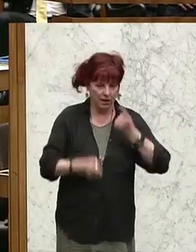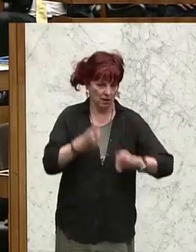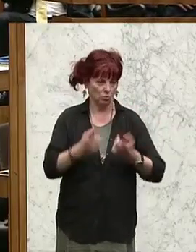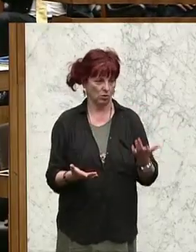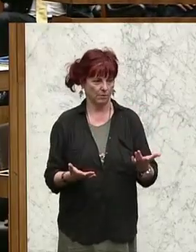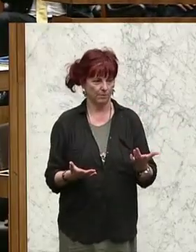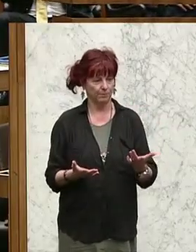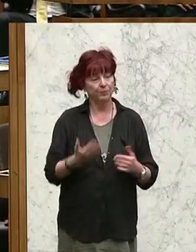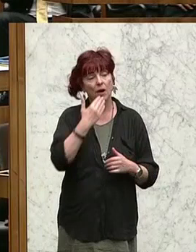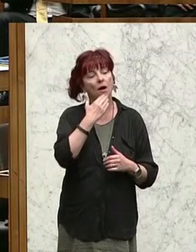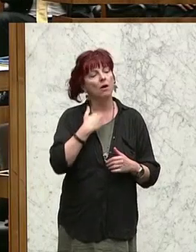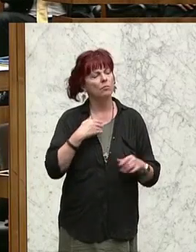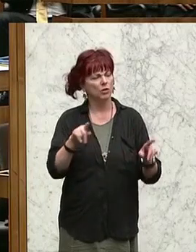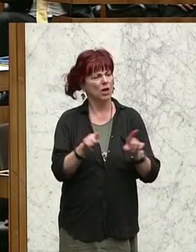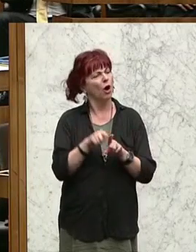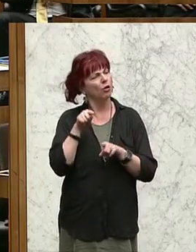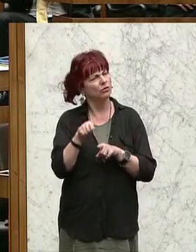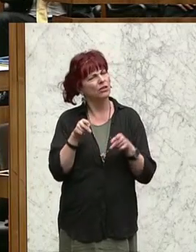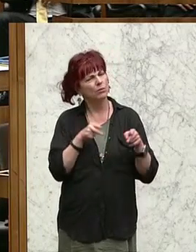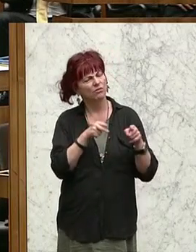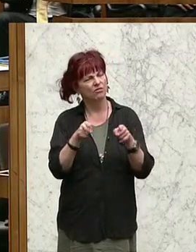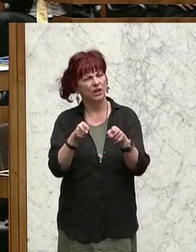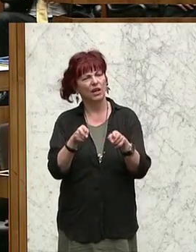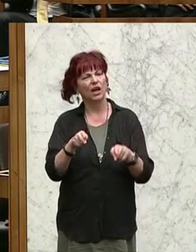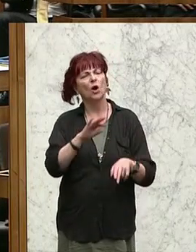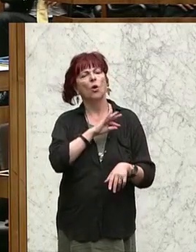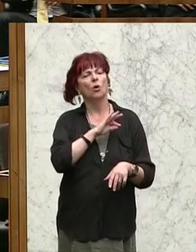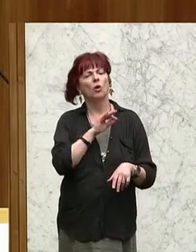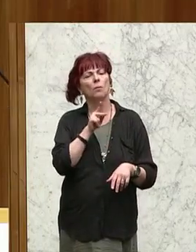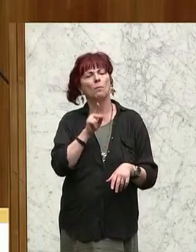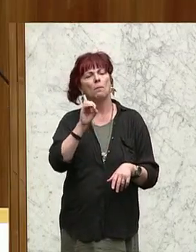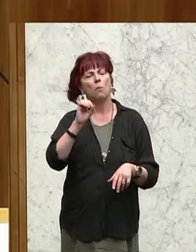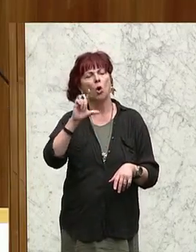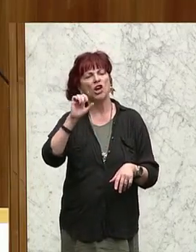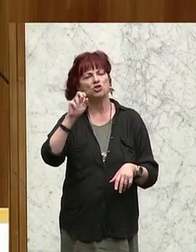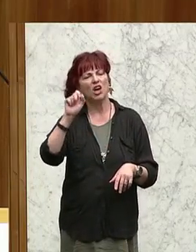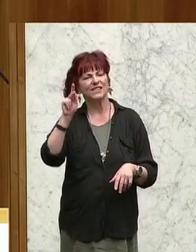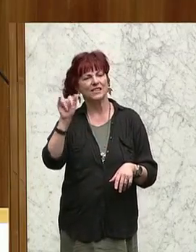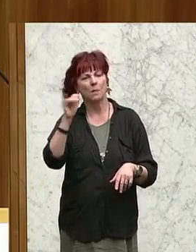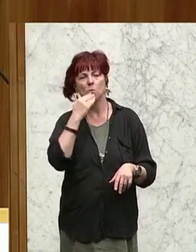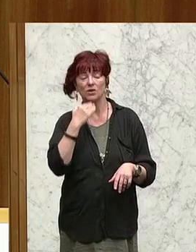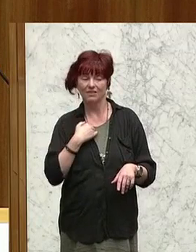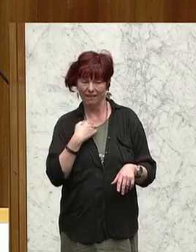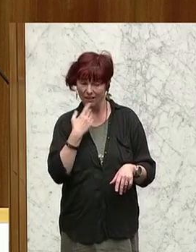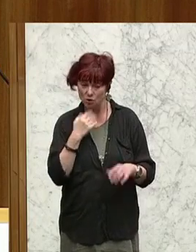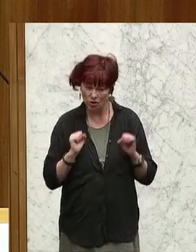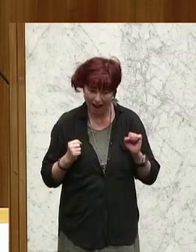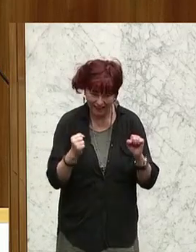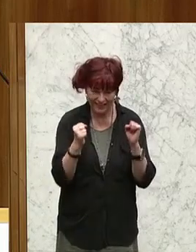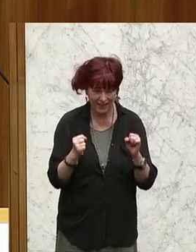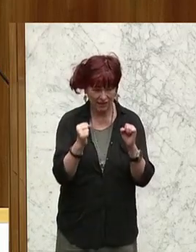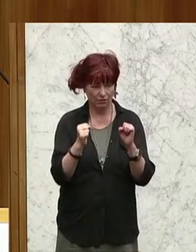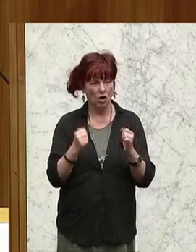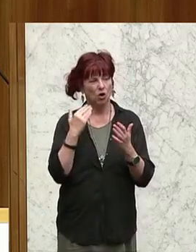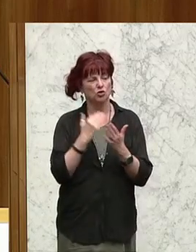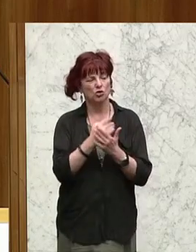Ich möchte mich auch da in diesem Wege beim Herrn Poliszanski bedanken, der da sehr aktiv eingetreten ist. Ich habe es auch schon mehrmals erwähnt, knapp